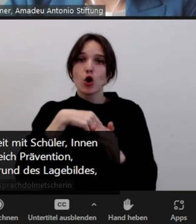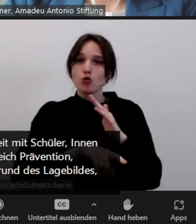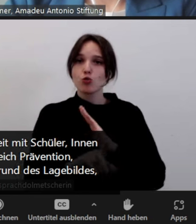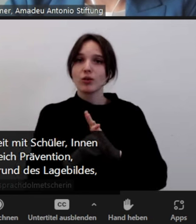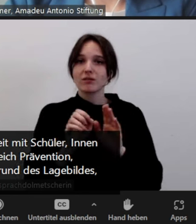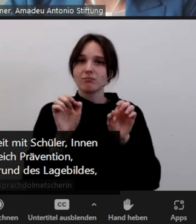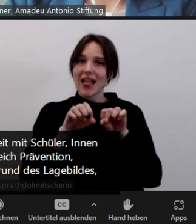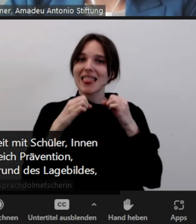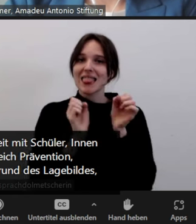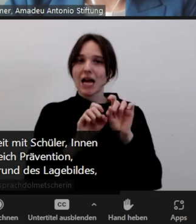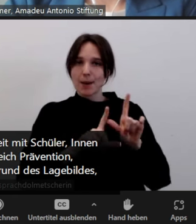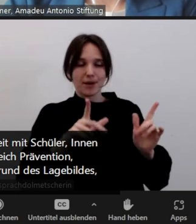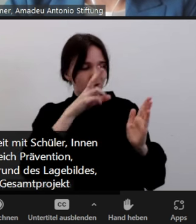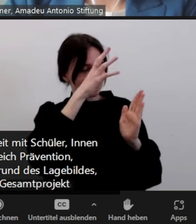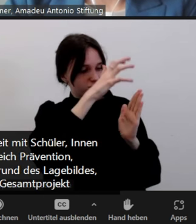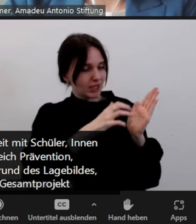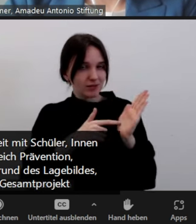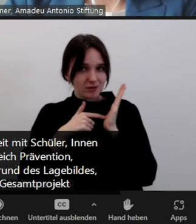Arbeit vielleicht des Gesamtprojektes,